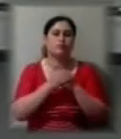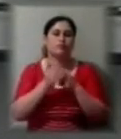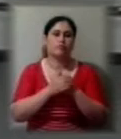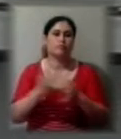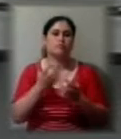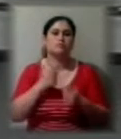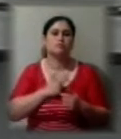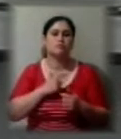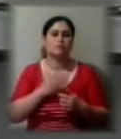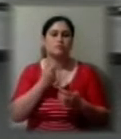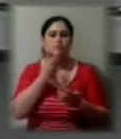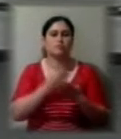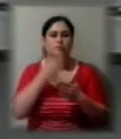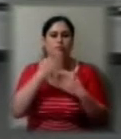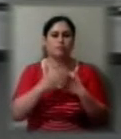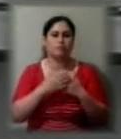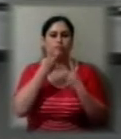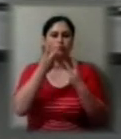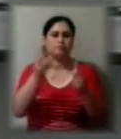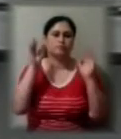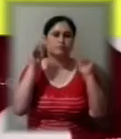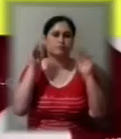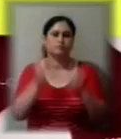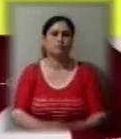своїх рідних. Побачимось о 20.30.